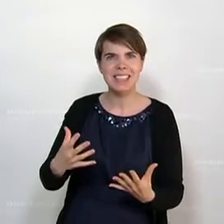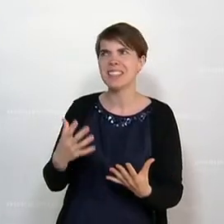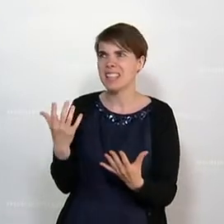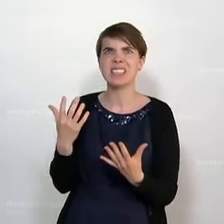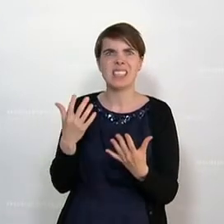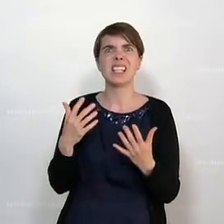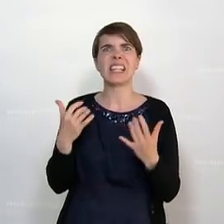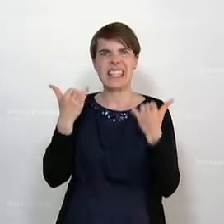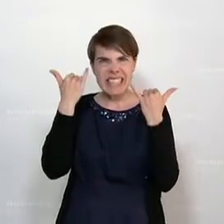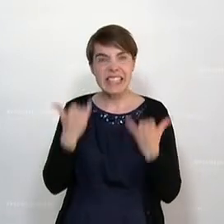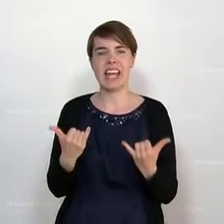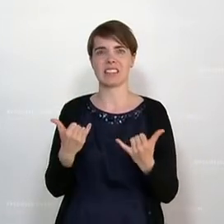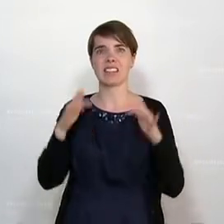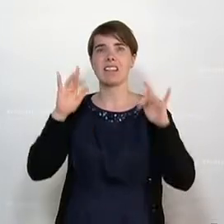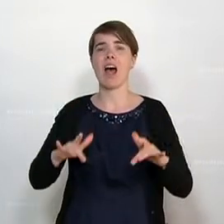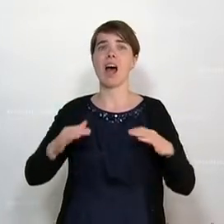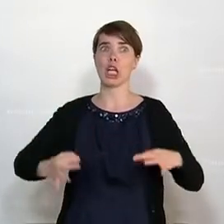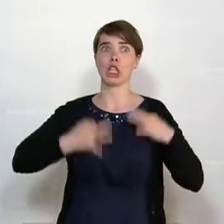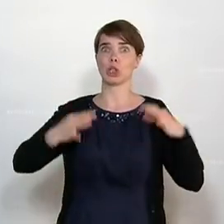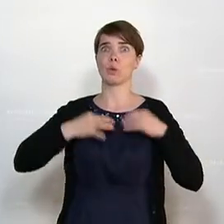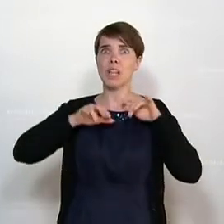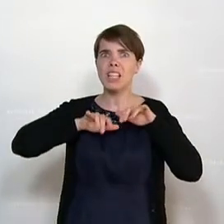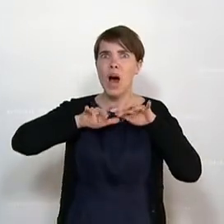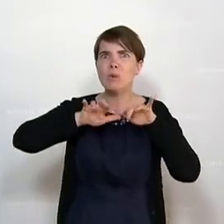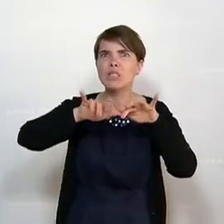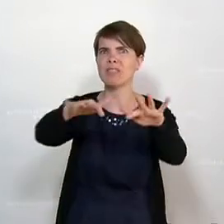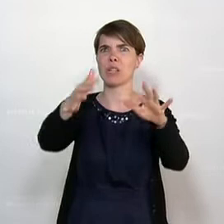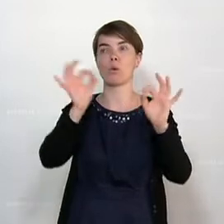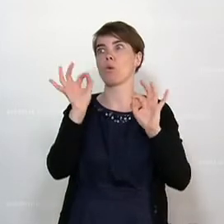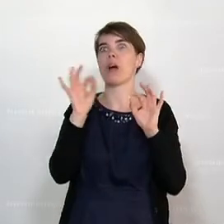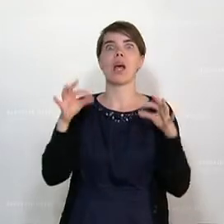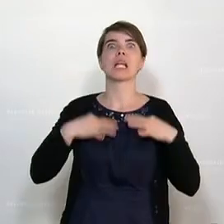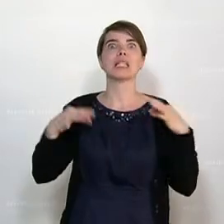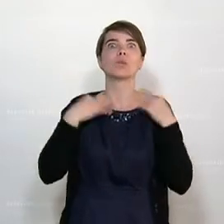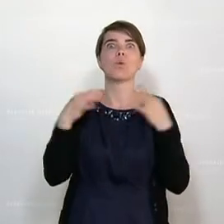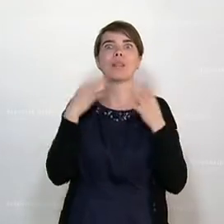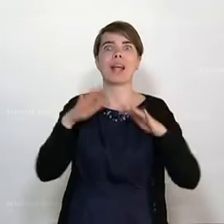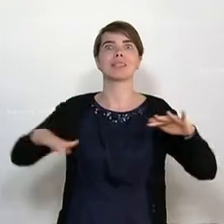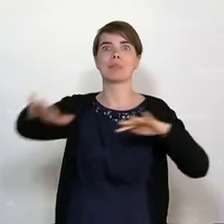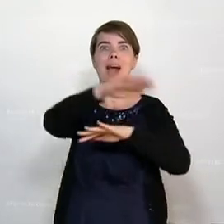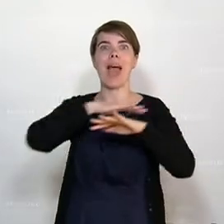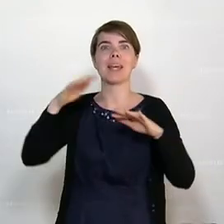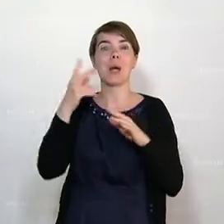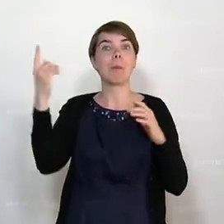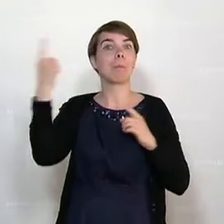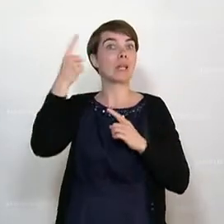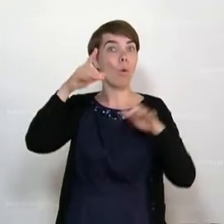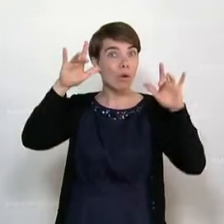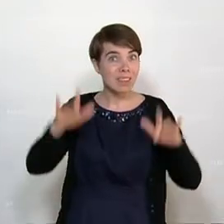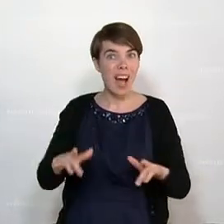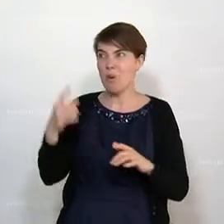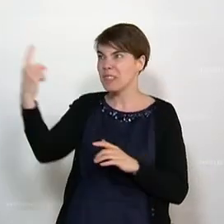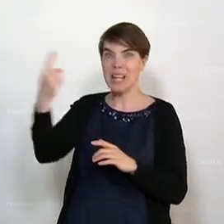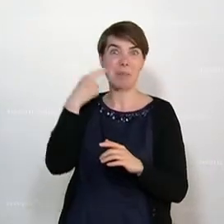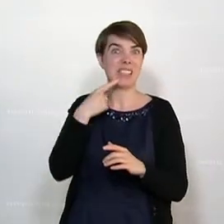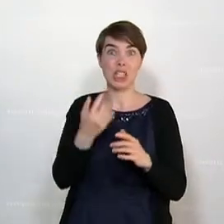schuldig oder unschuldig verquickt oder die Bedrohung des Gesundheitswesens einfach negiert, disqualifiziert sich aus meiner Sicht